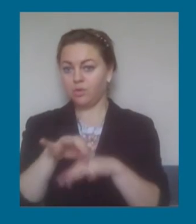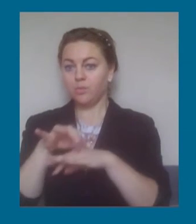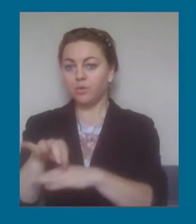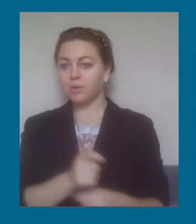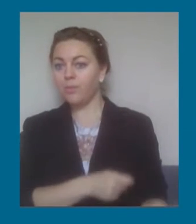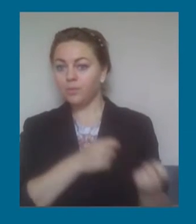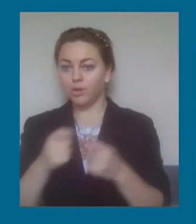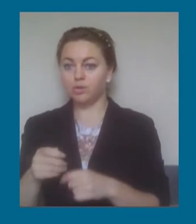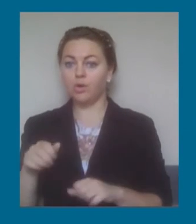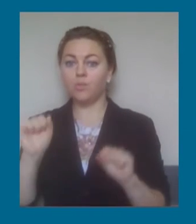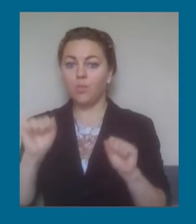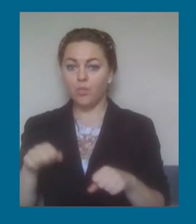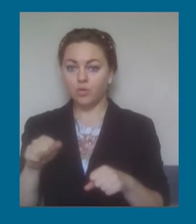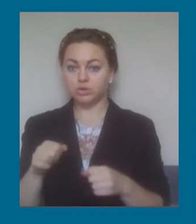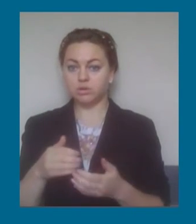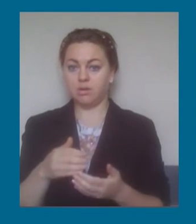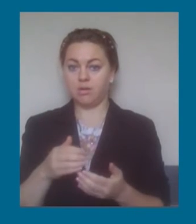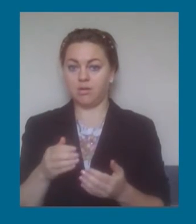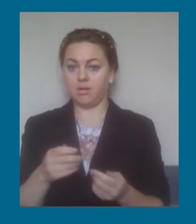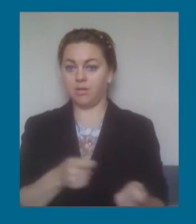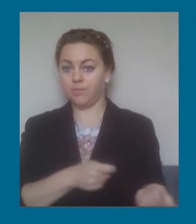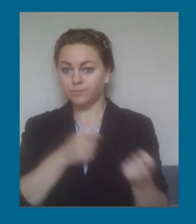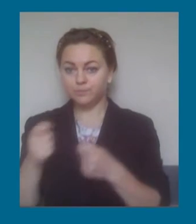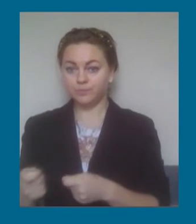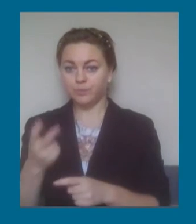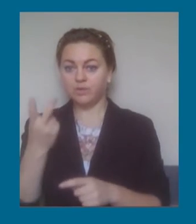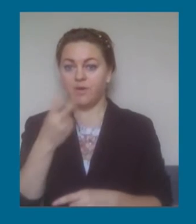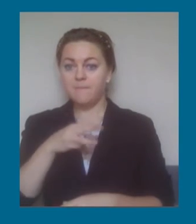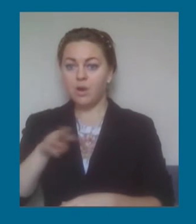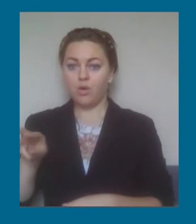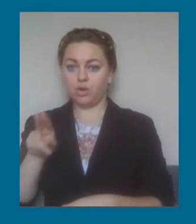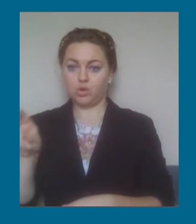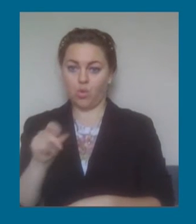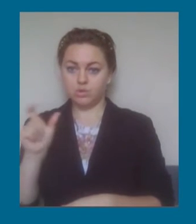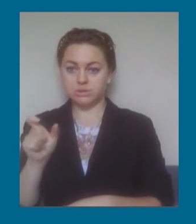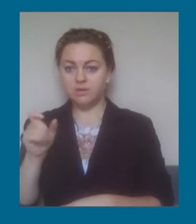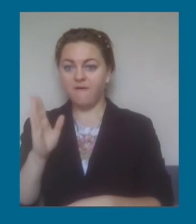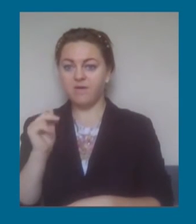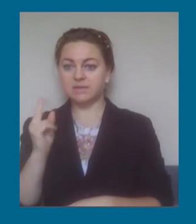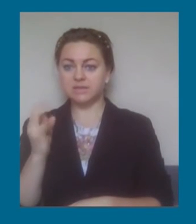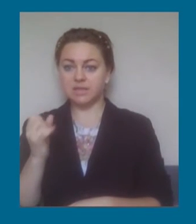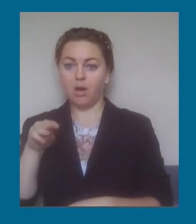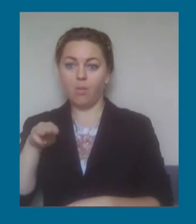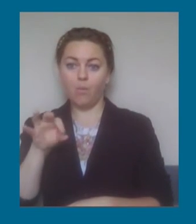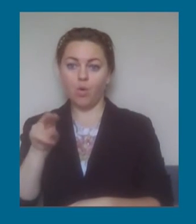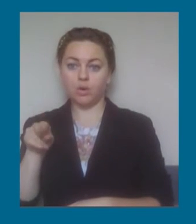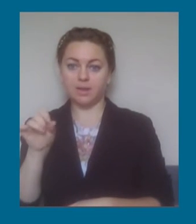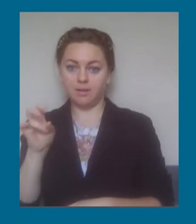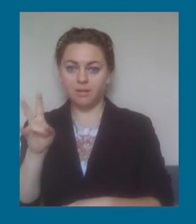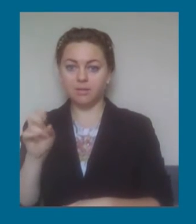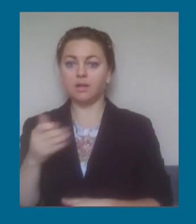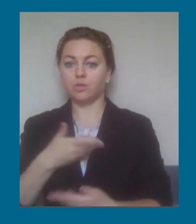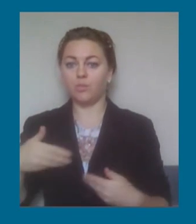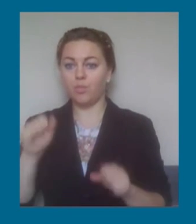провакцинувати всі ці дози дуже швидко, як на першу дозу для людей більшої кількості. А друга поставка, наприклад, буде «Файзер», ми зможемо